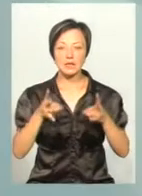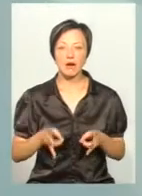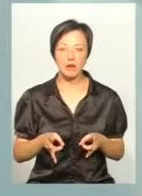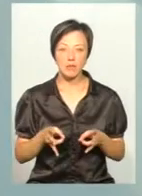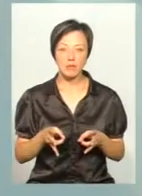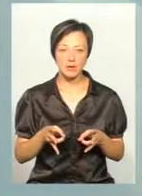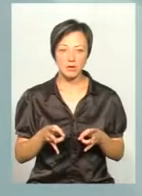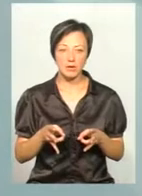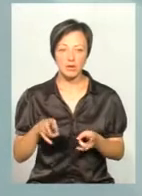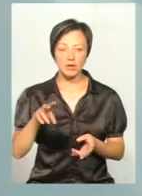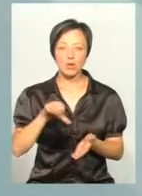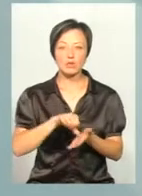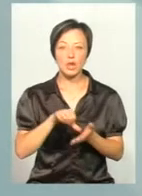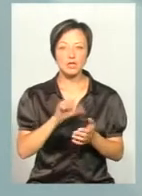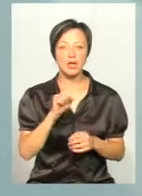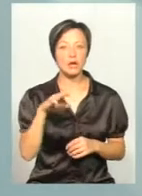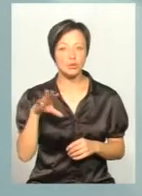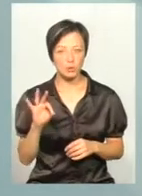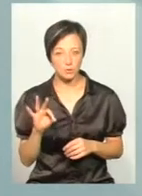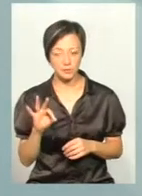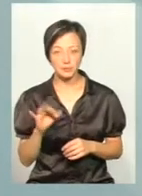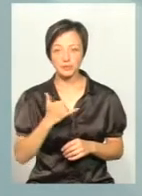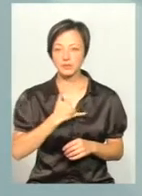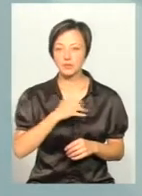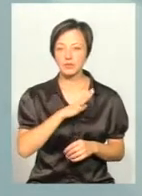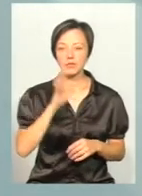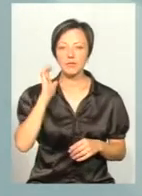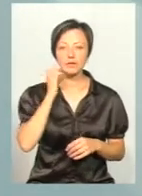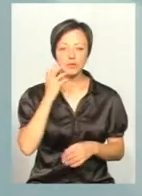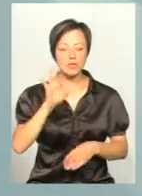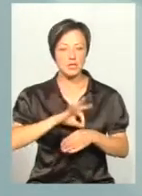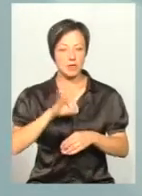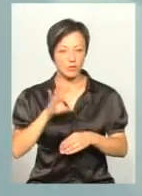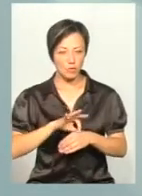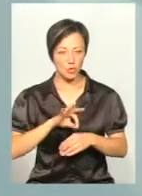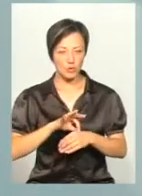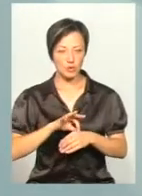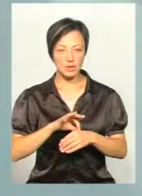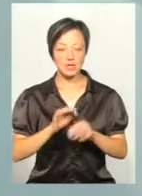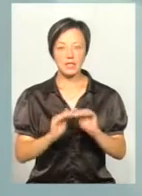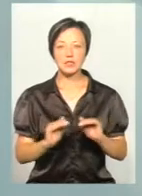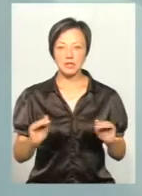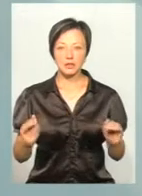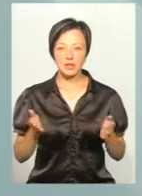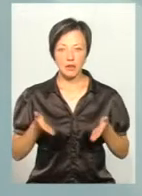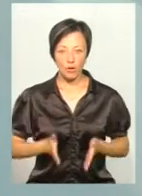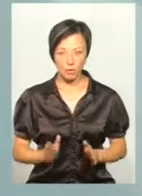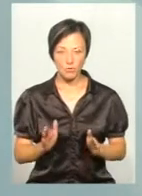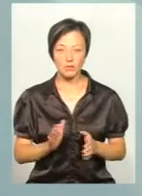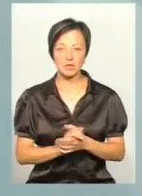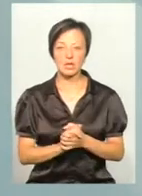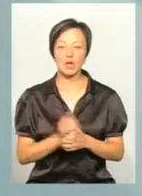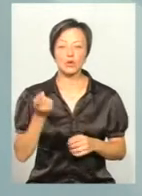в учасників антитерористичних операцій. В нас були серйозні захворювання в діток, які народжувалися.